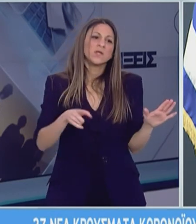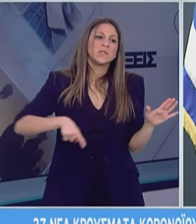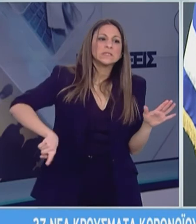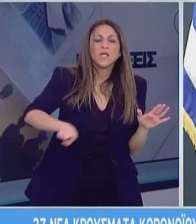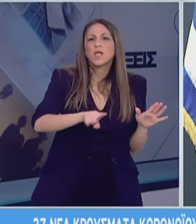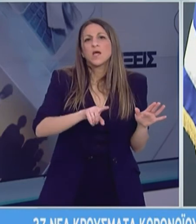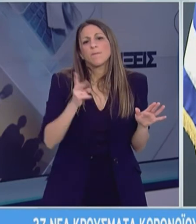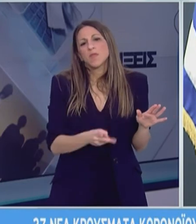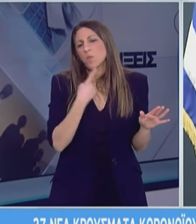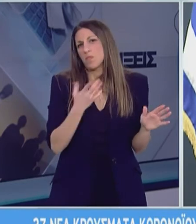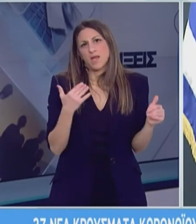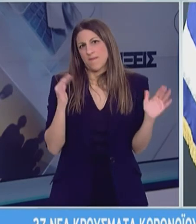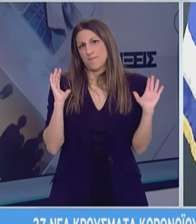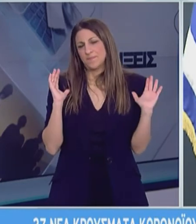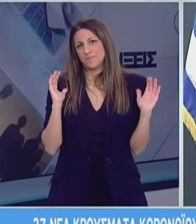φαρμάκου στα παιδιά.